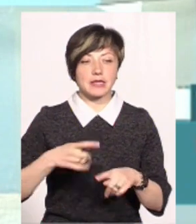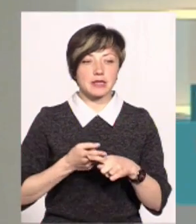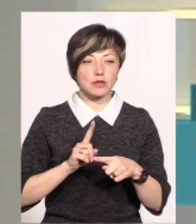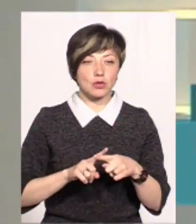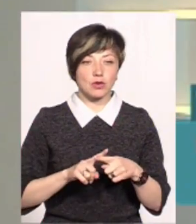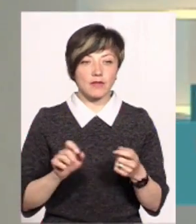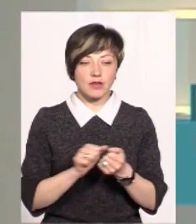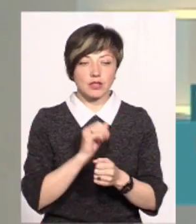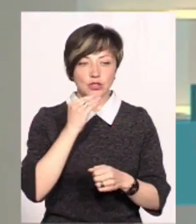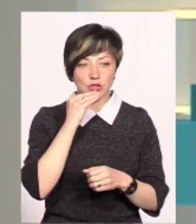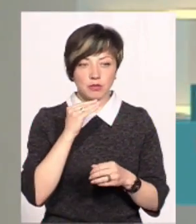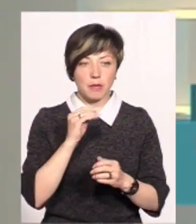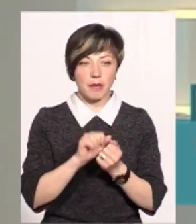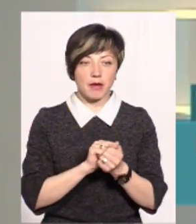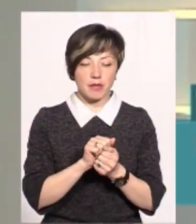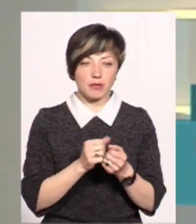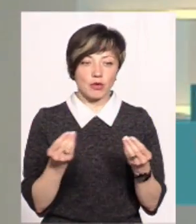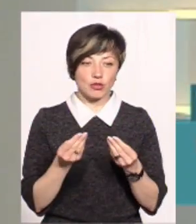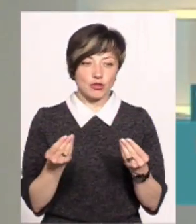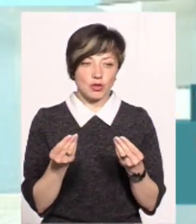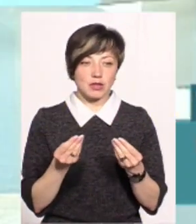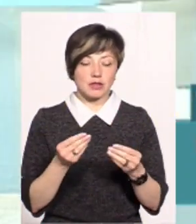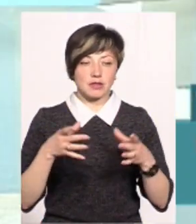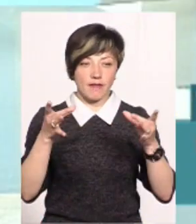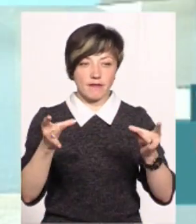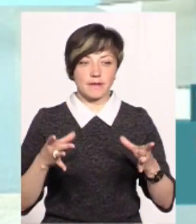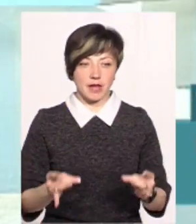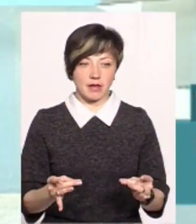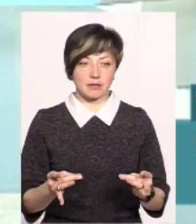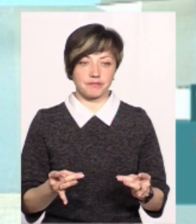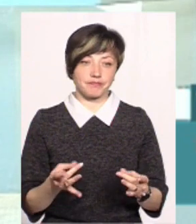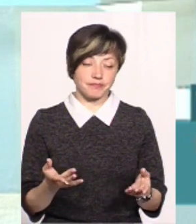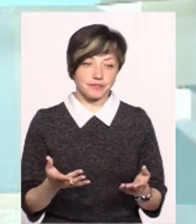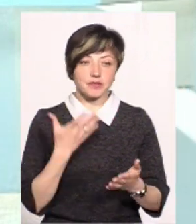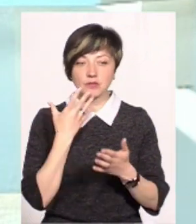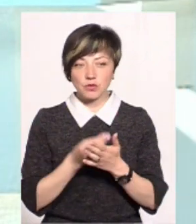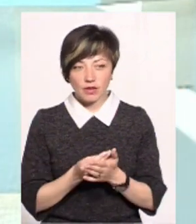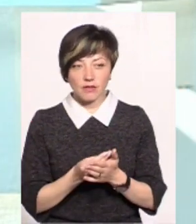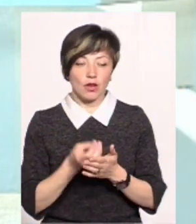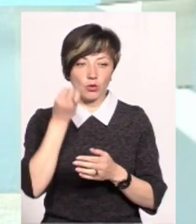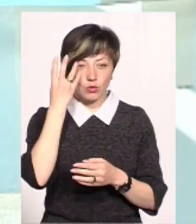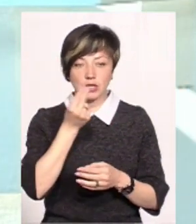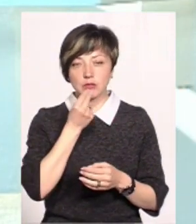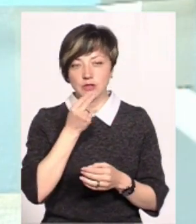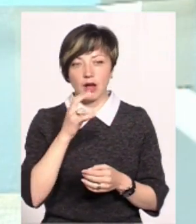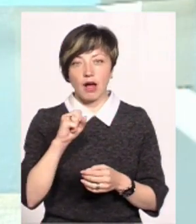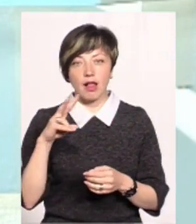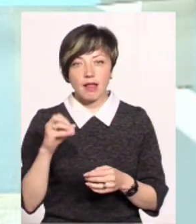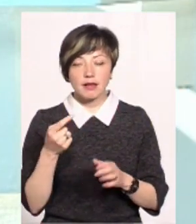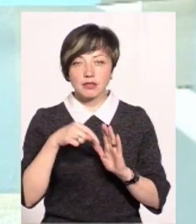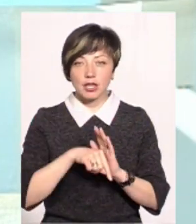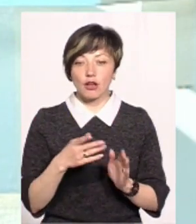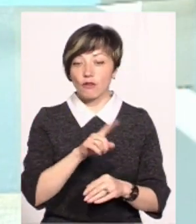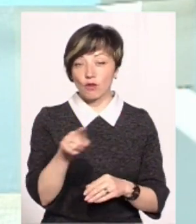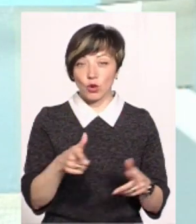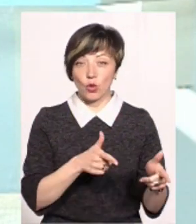цього цей такий висушений чіпс перемелюється в порошок, і порошок зафасовується в пакет. Ну, тобто, у них своя культура споживання, але це говорить про